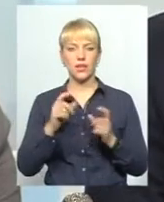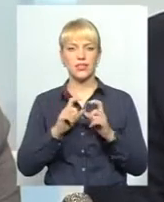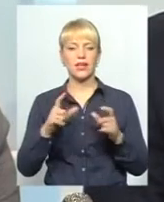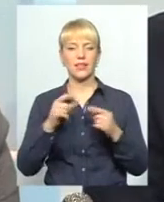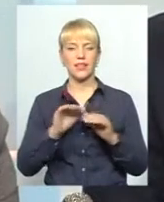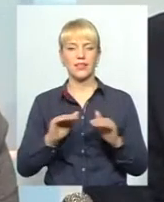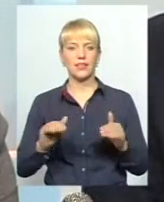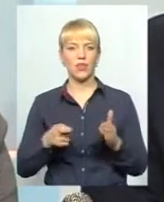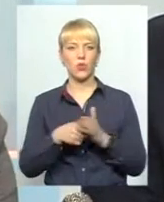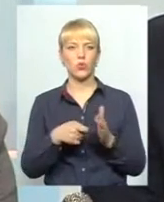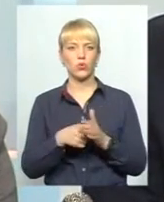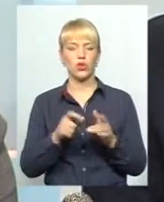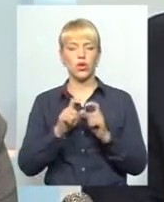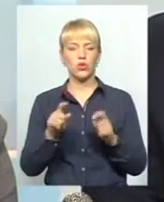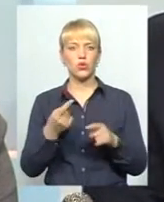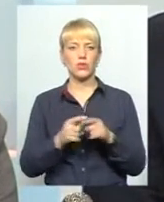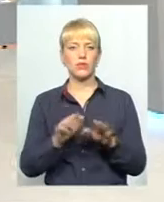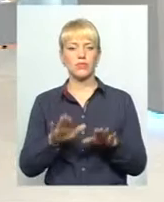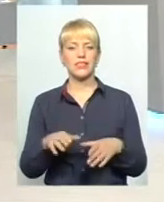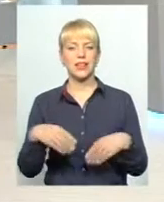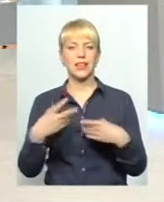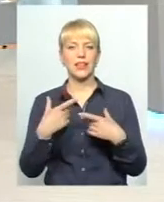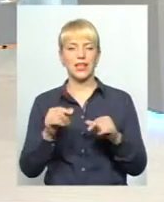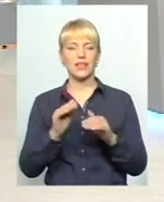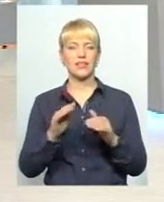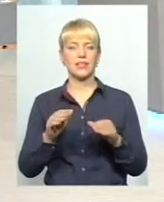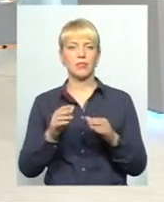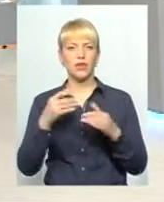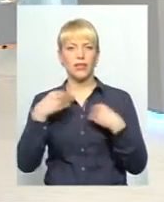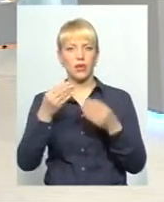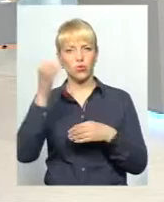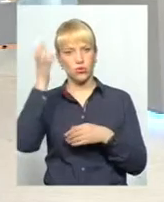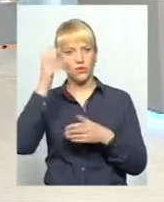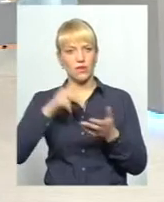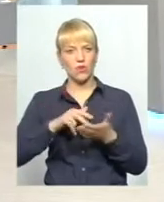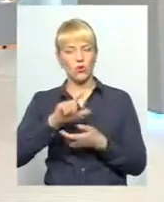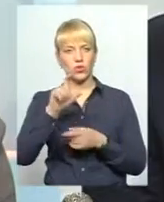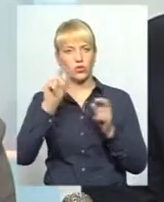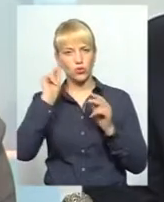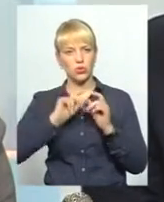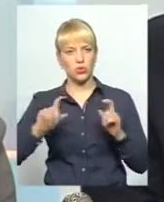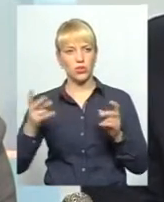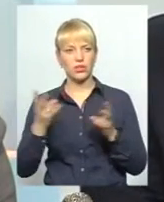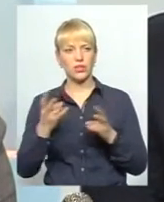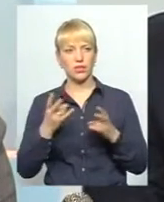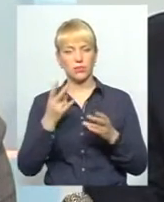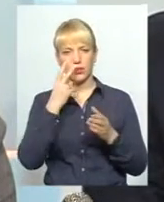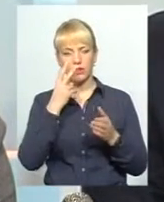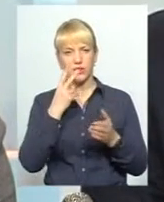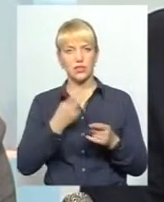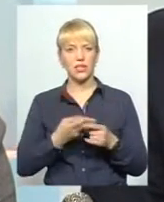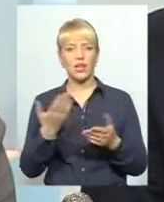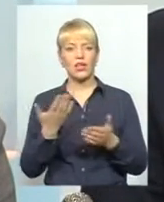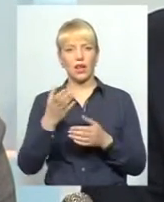місце, де дітям дають освіту. І виходити з будь-якої школи треба, в першу чергу, з точки зору контекста. Тобто,